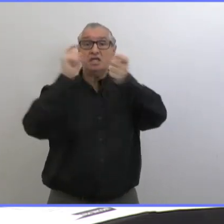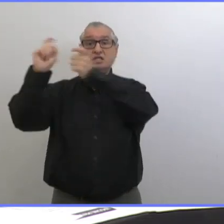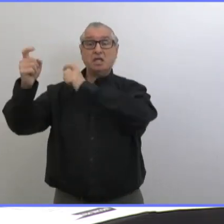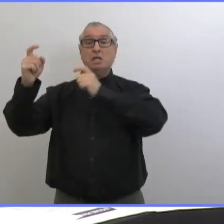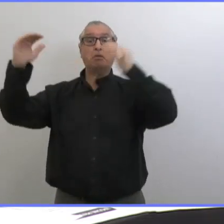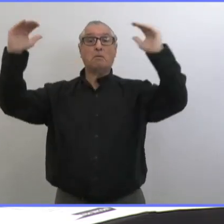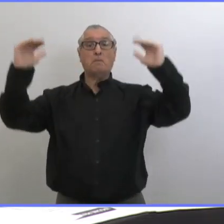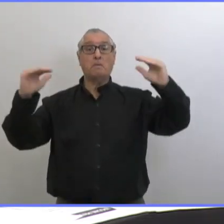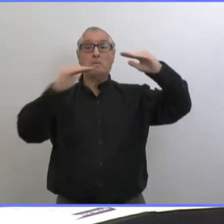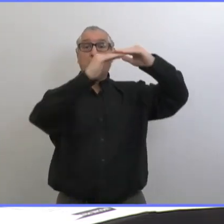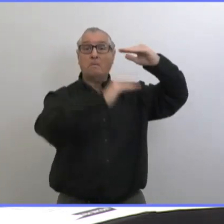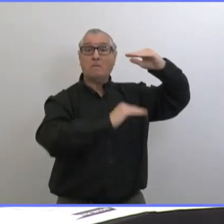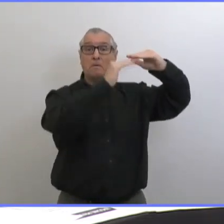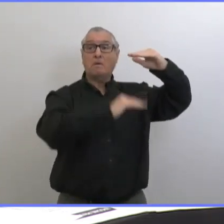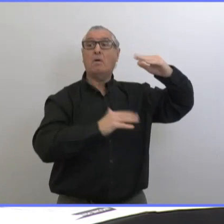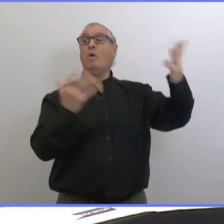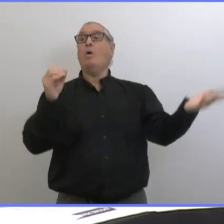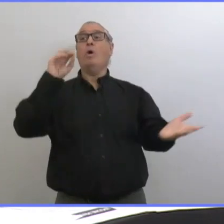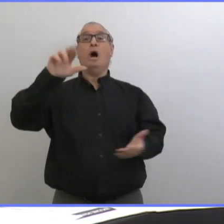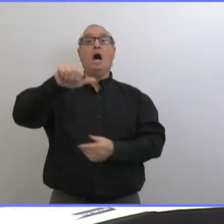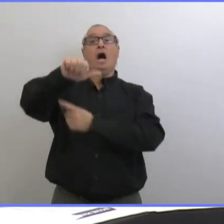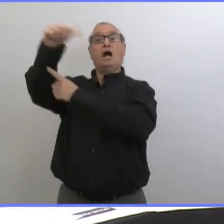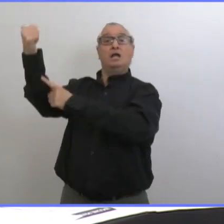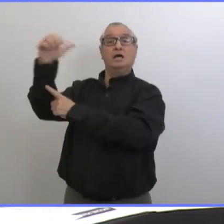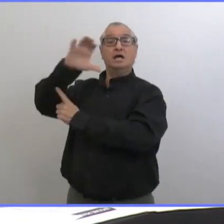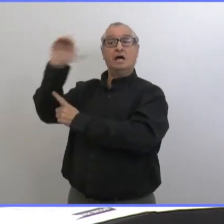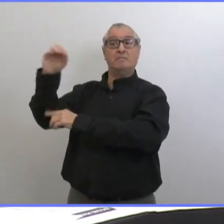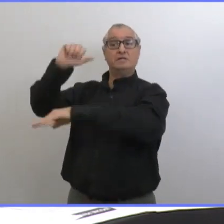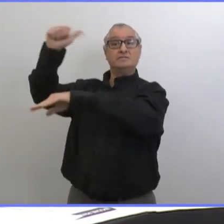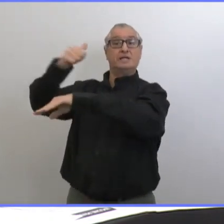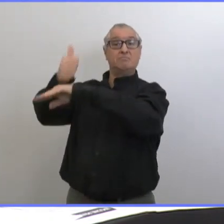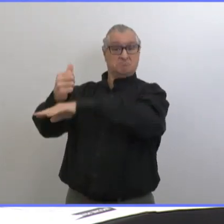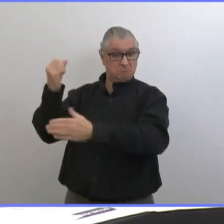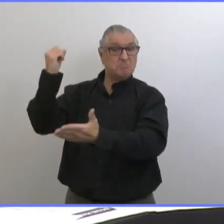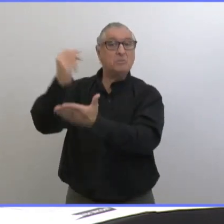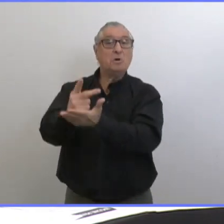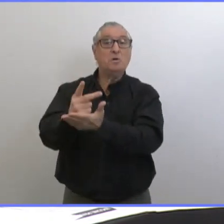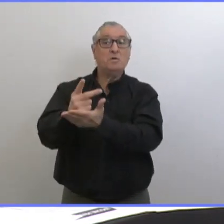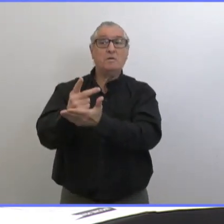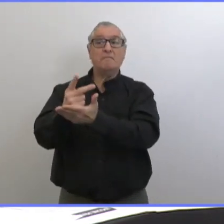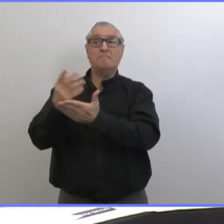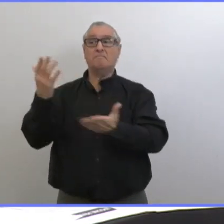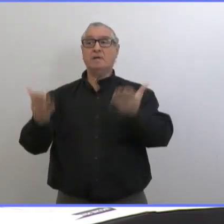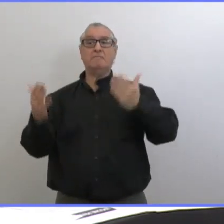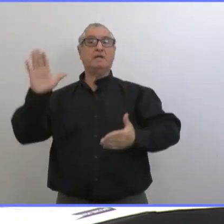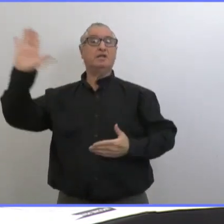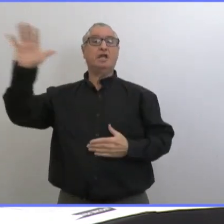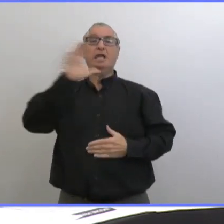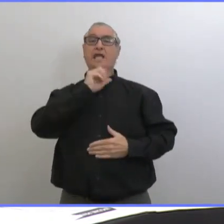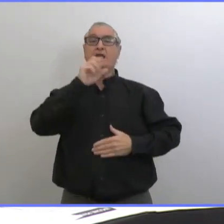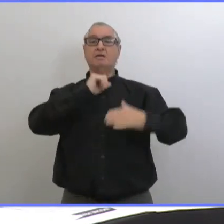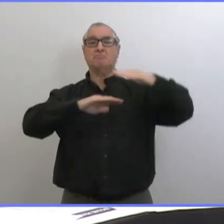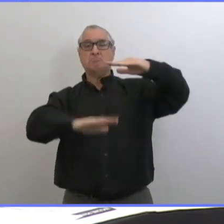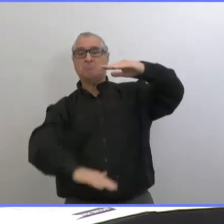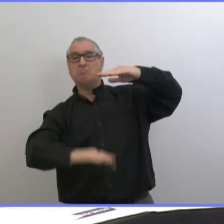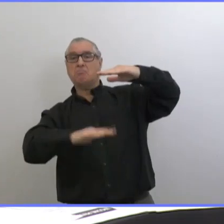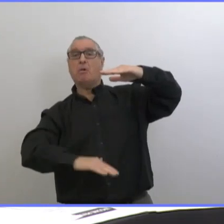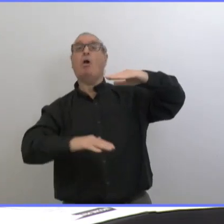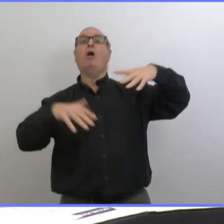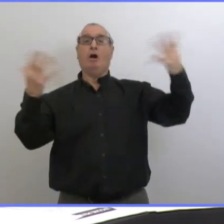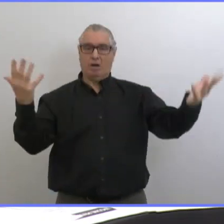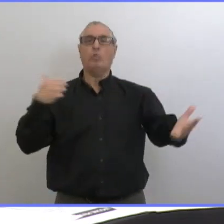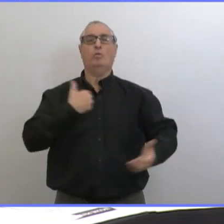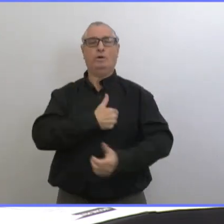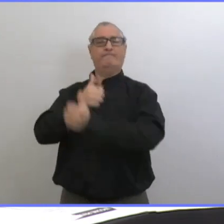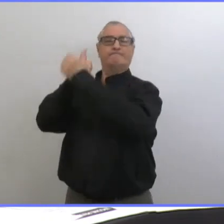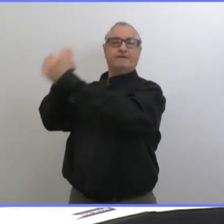directrice ou si d'autres vaccins sont disponibles avec des catégories d'âge différents on examinera alors cette situation on